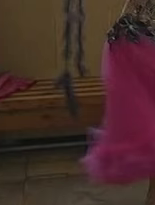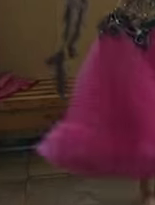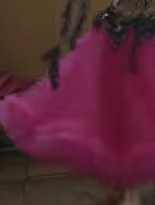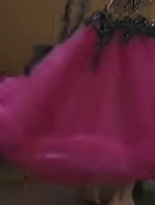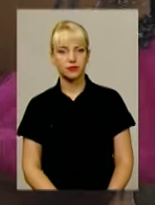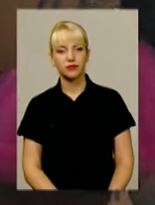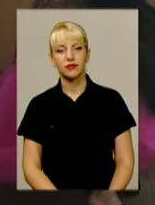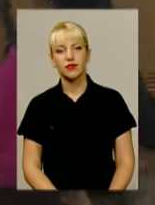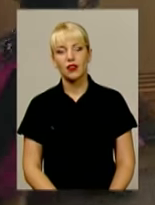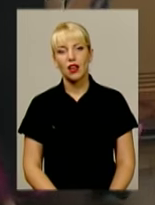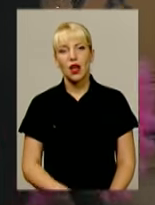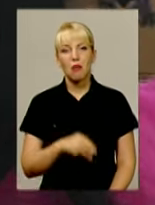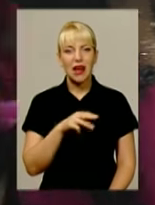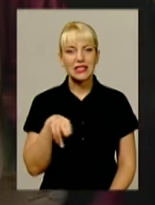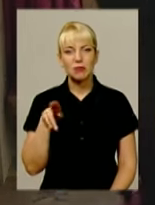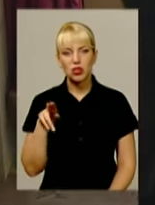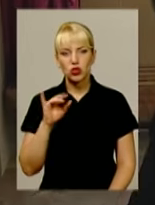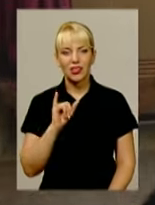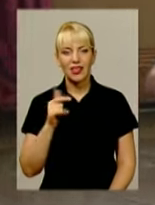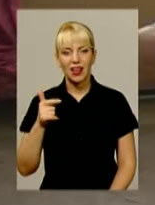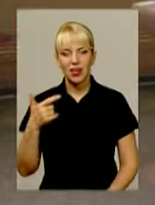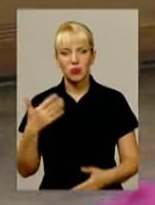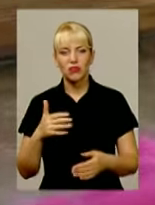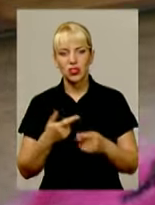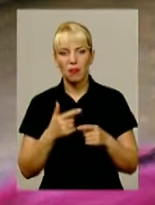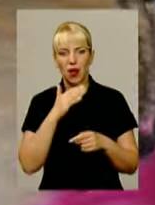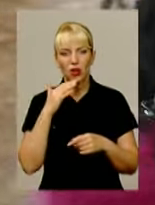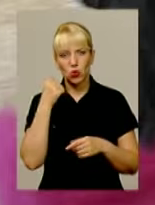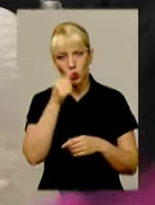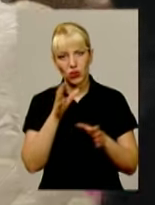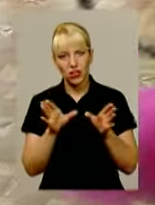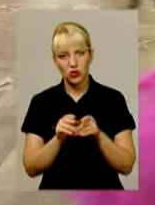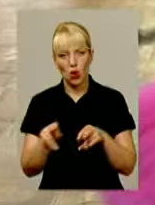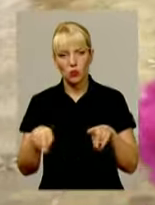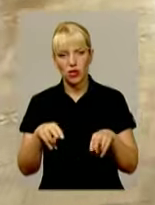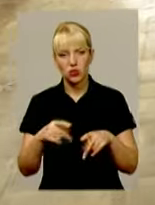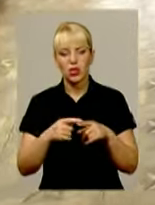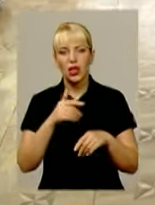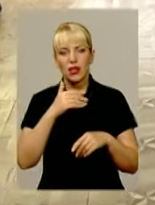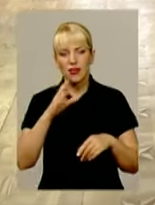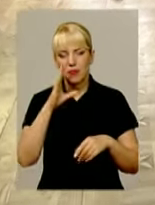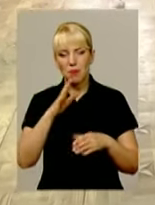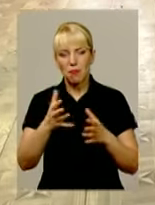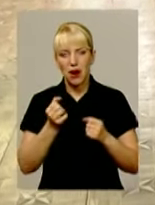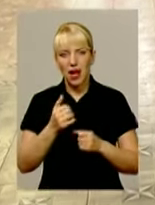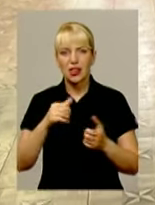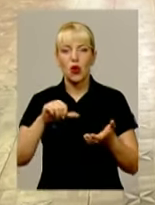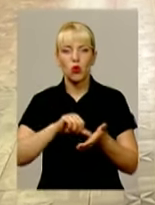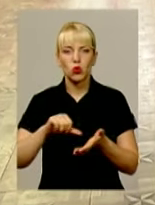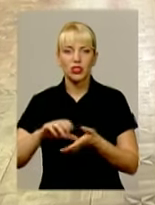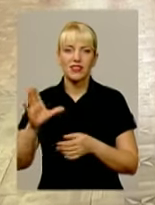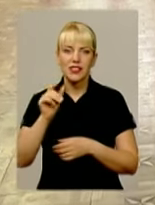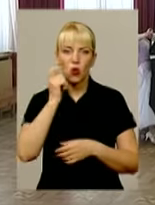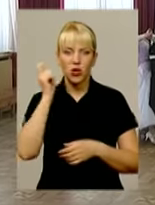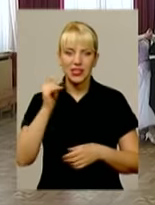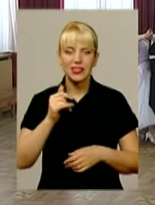Максим Горячок та Інна Гевал танцюють у парі вже понад сім років. За цей час юні танцюристи неодноразово брали участь як у всеукраїнських, так і в